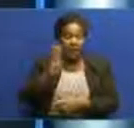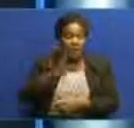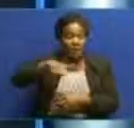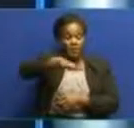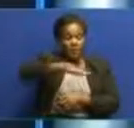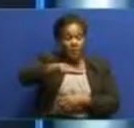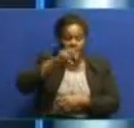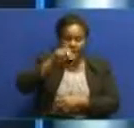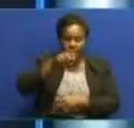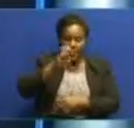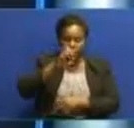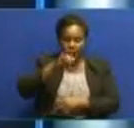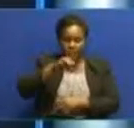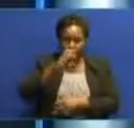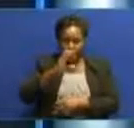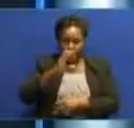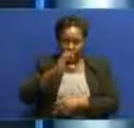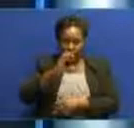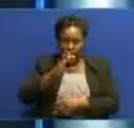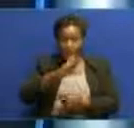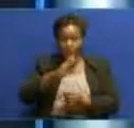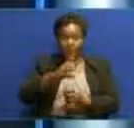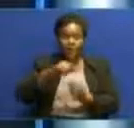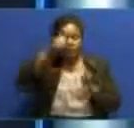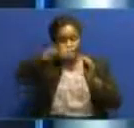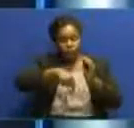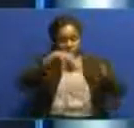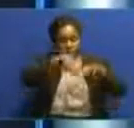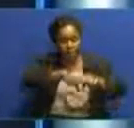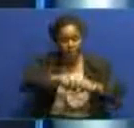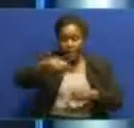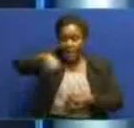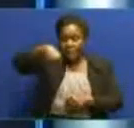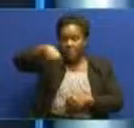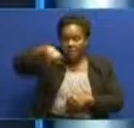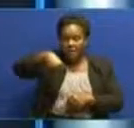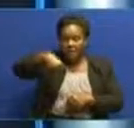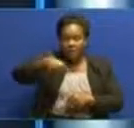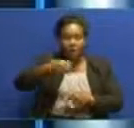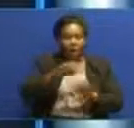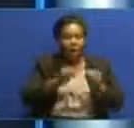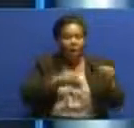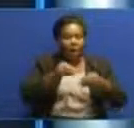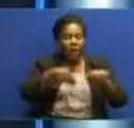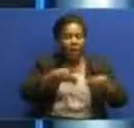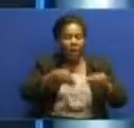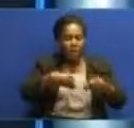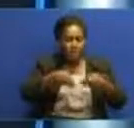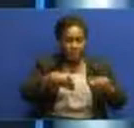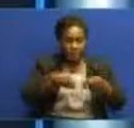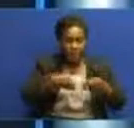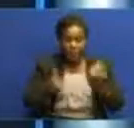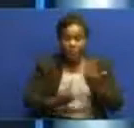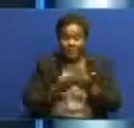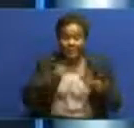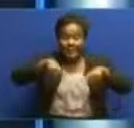kanda ya nyanda za jukusini limekamata mifuko milaini ya plastiki ya uzito watani moja kutoka kofanya biyashara wa manispaya iringa